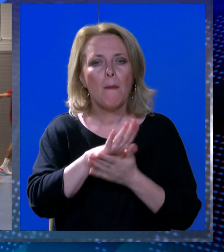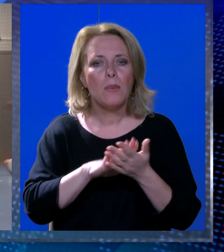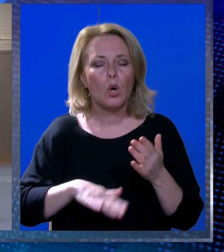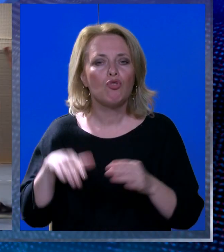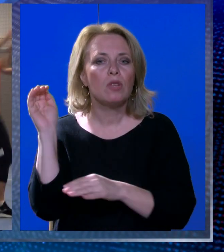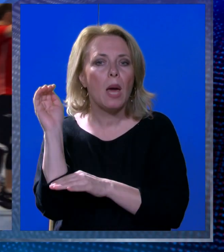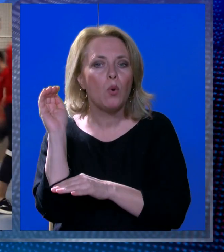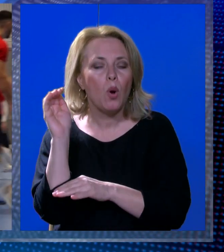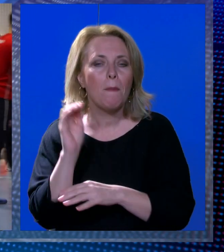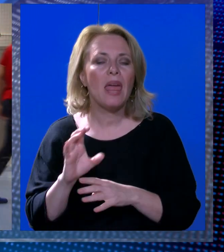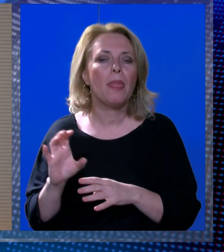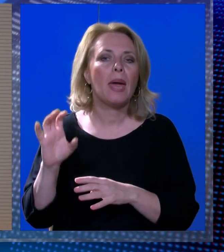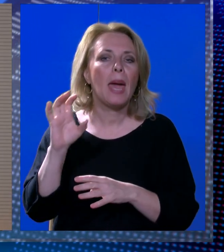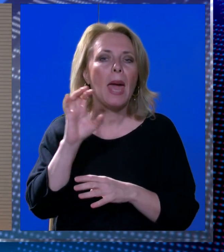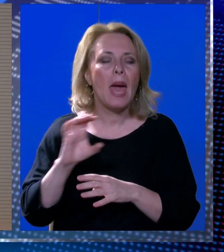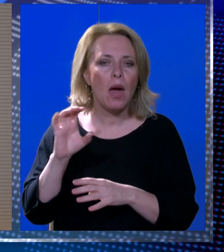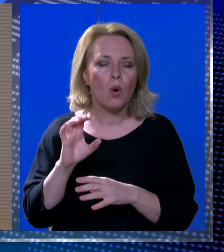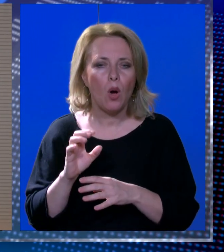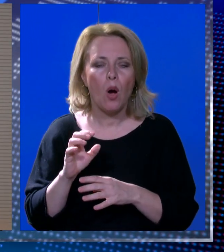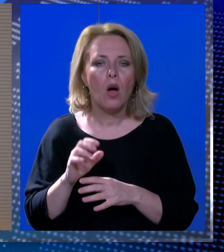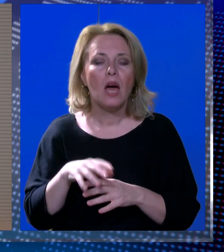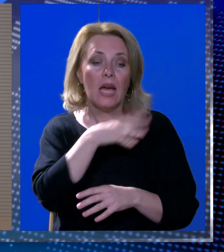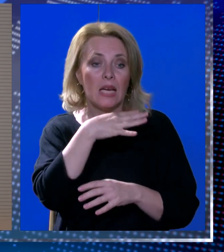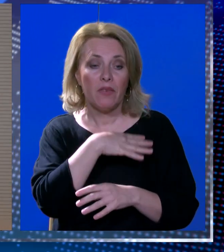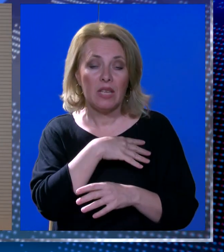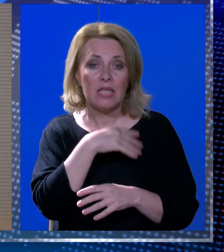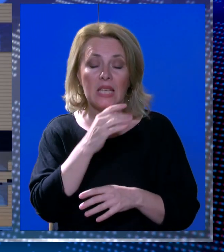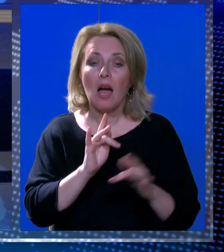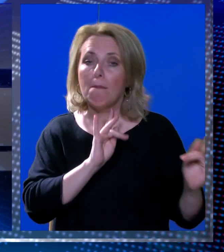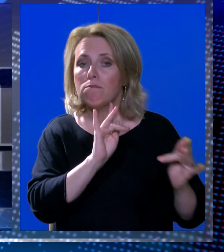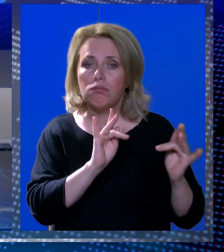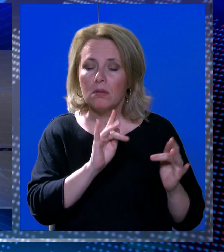Započinje rukometni euro. Hrvatska u petak igra protiv Španjolske.